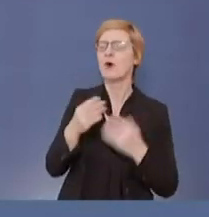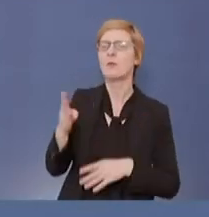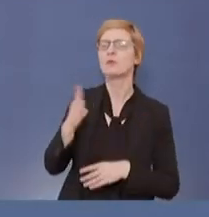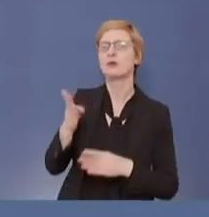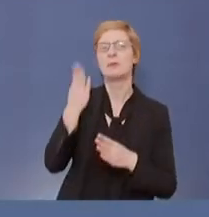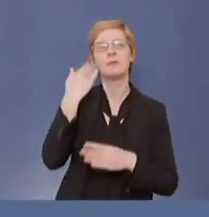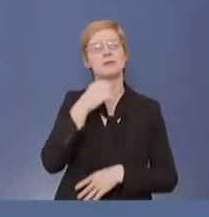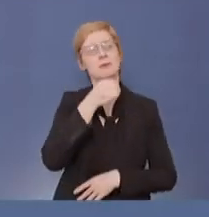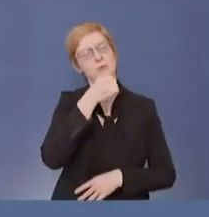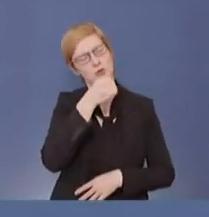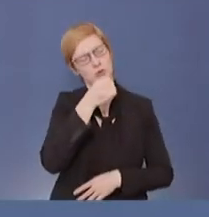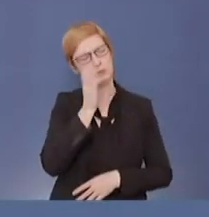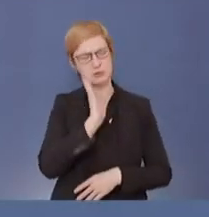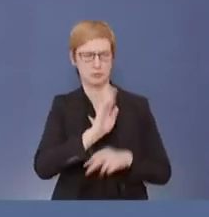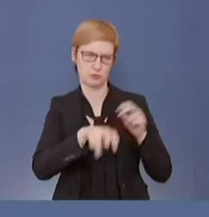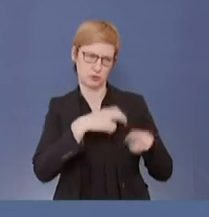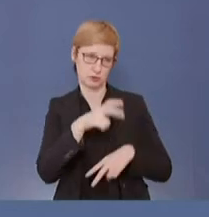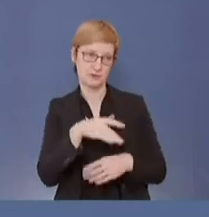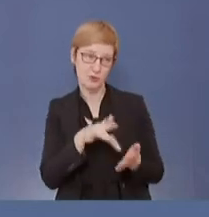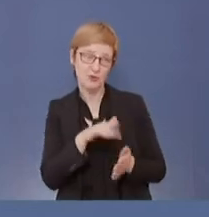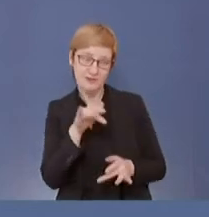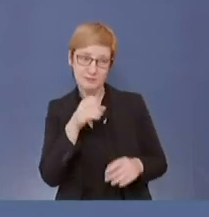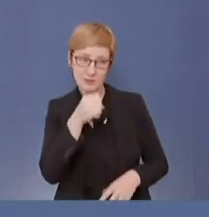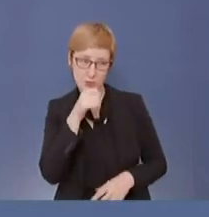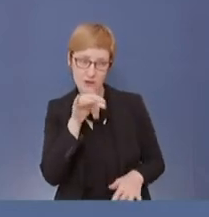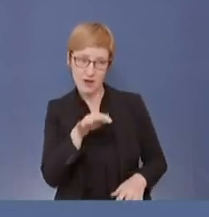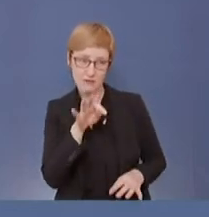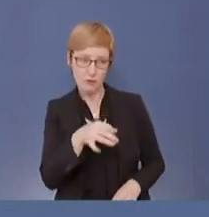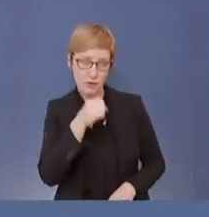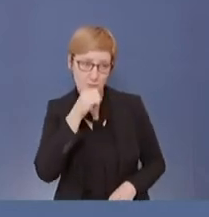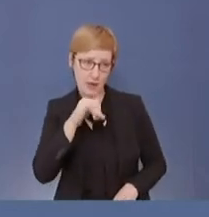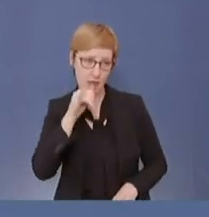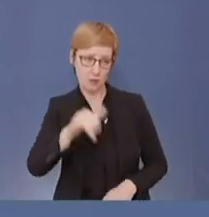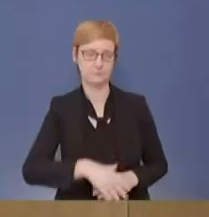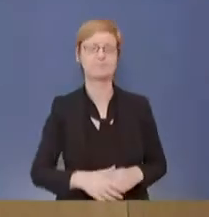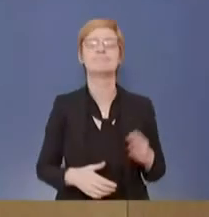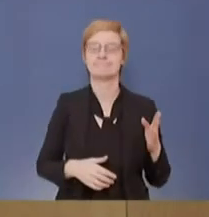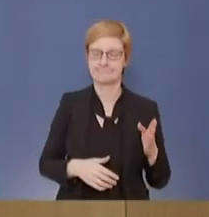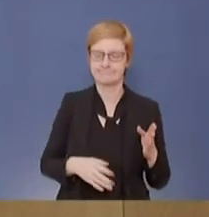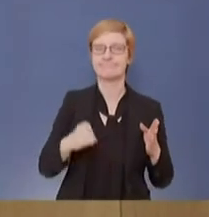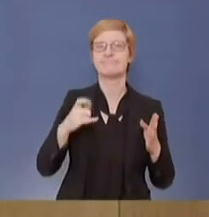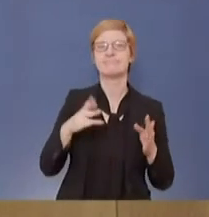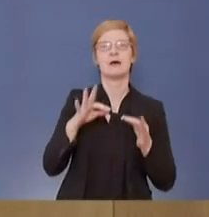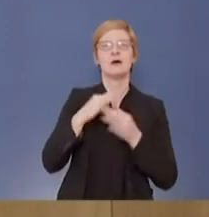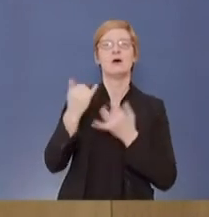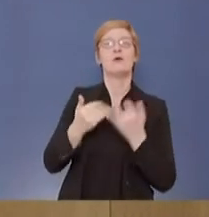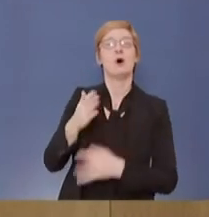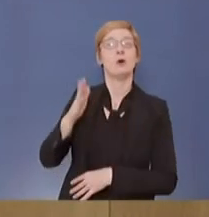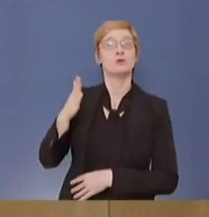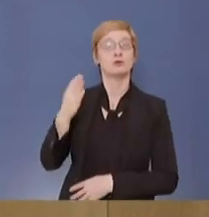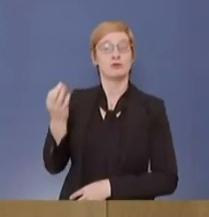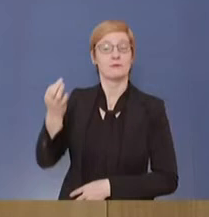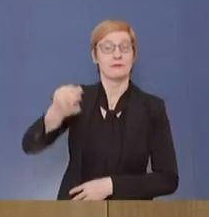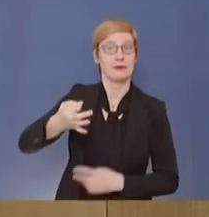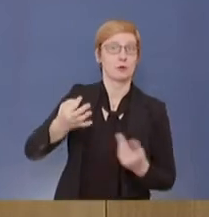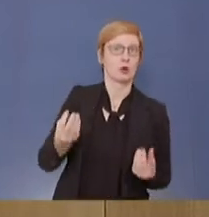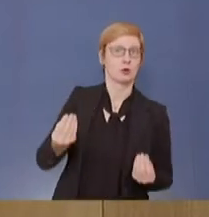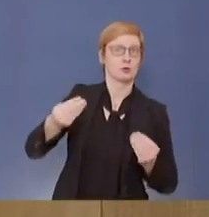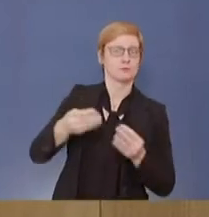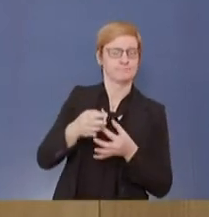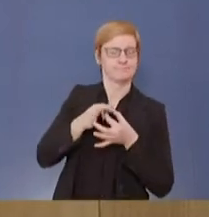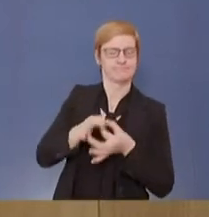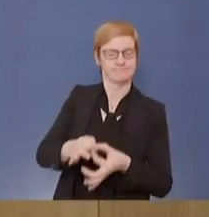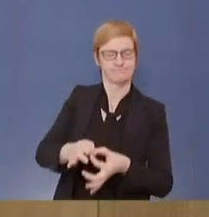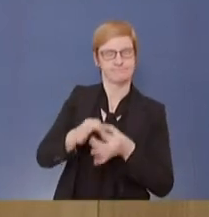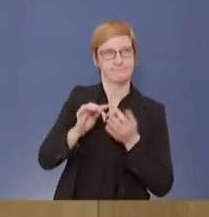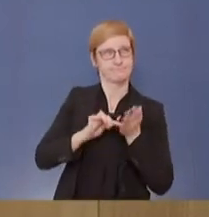Reitschuster, nutzen Sie doch das Mikrofon, dafür ist das da. Da habe ich noch eine Konkretisierung zu dem, was Frau Buschow gesagt hat. Und zwar hat am